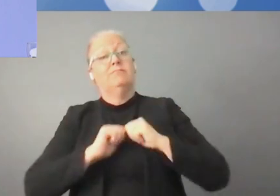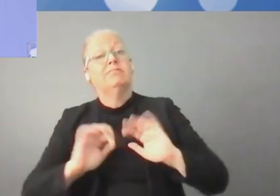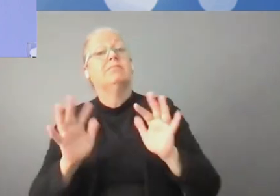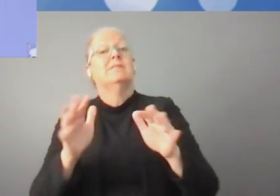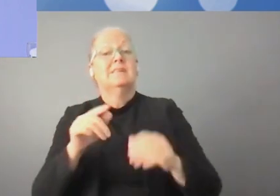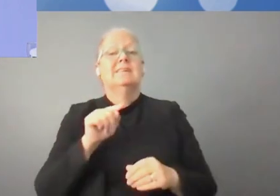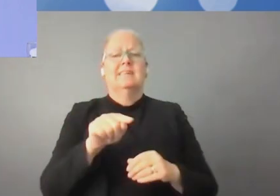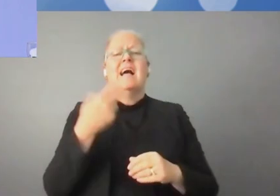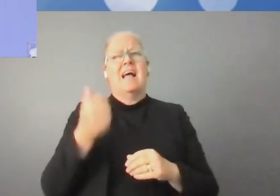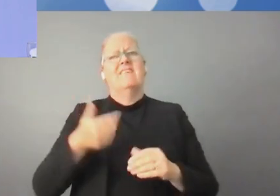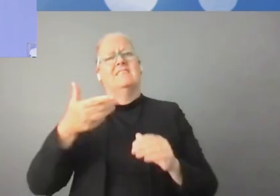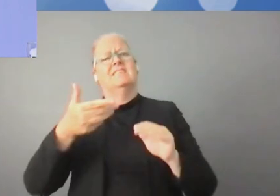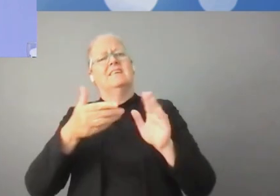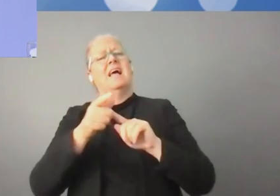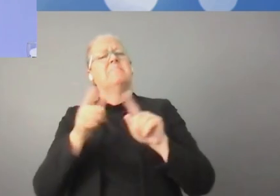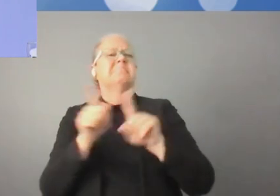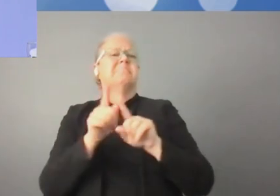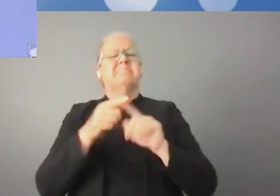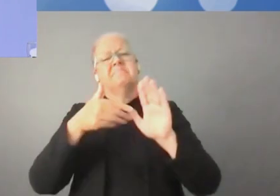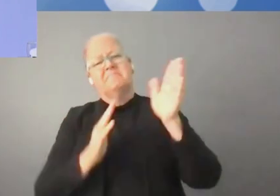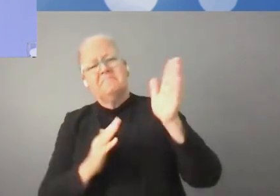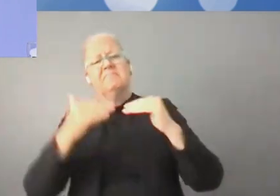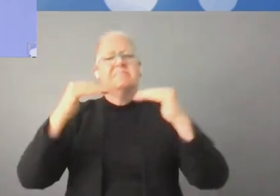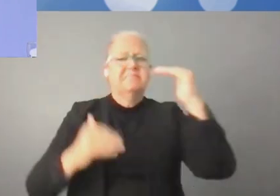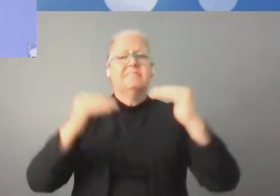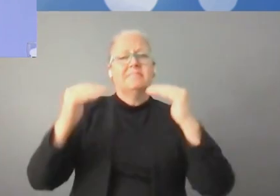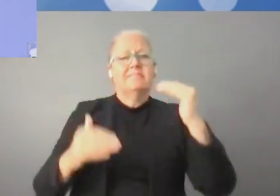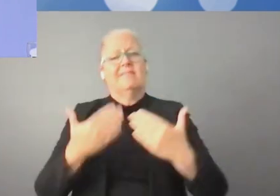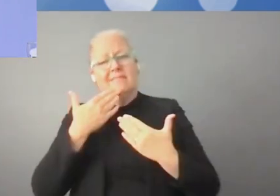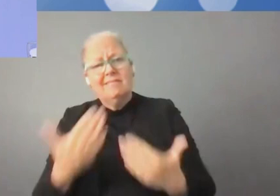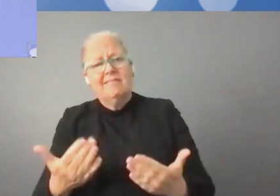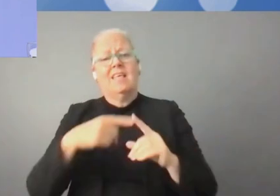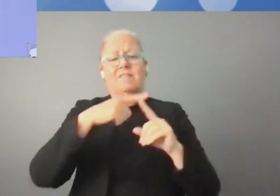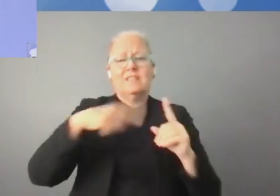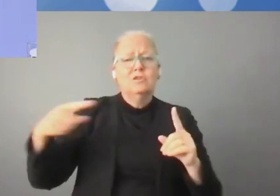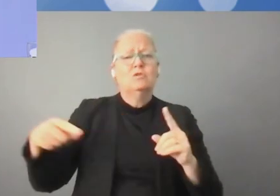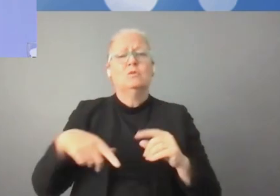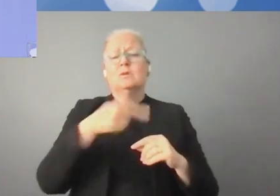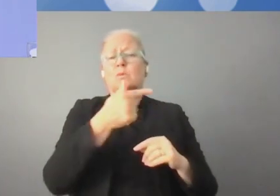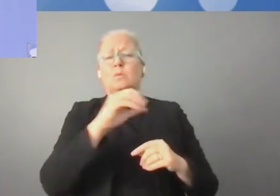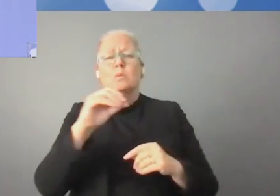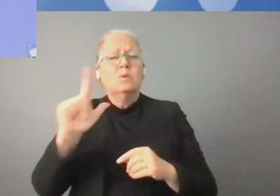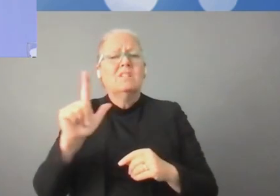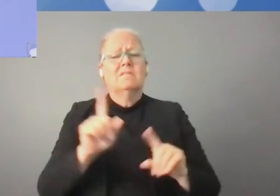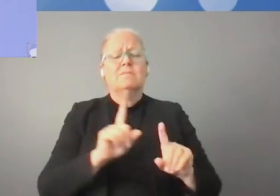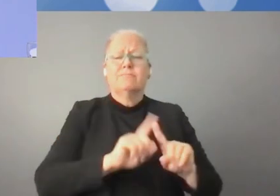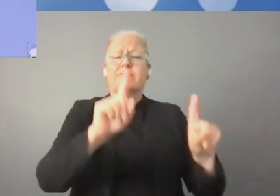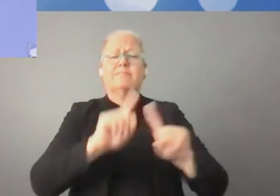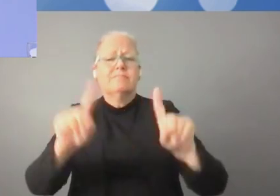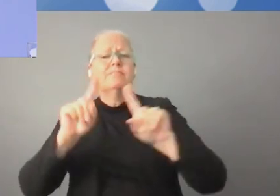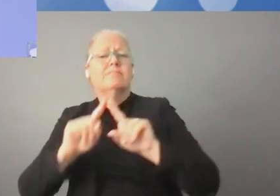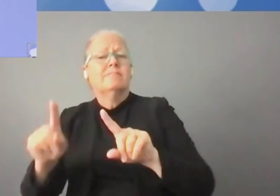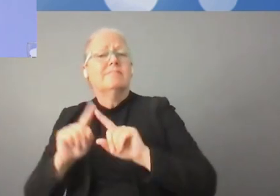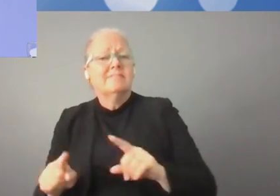en tout cas, pour réduire les inégalités que nous observons encore dans diverses parties du monde. Grâce aux outils numériques,